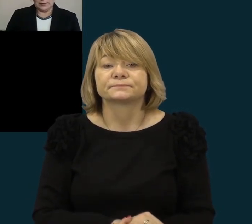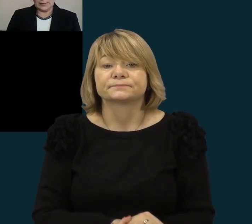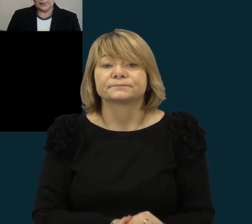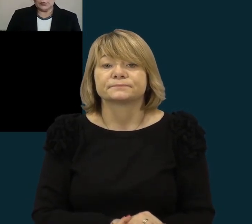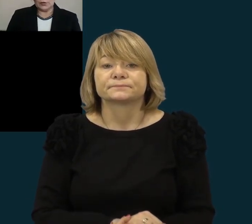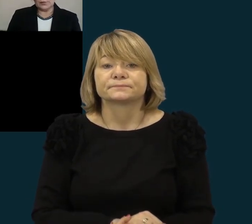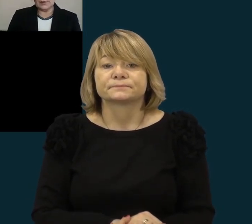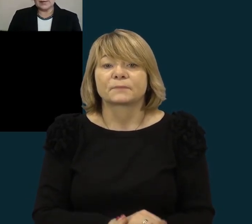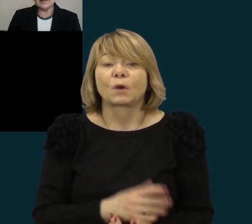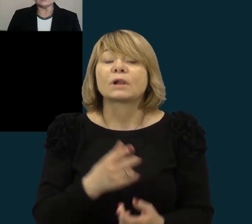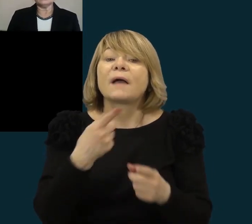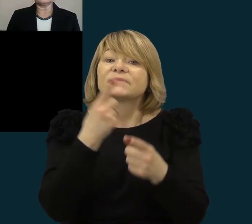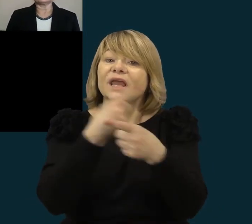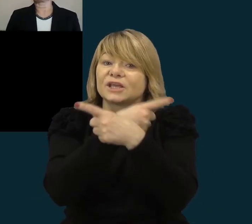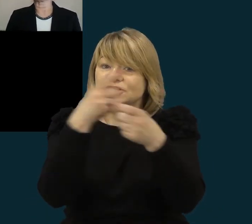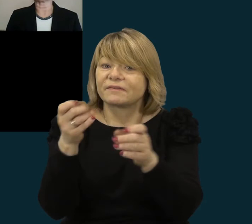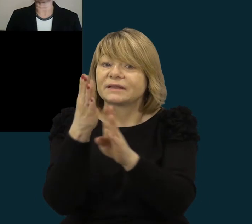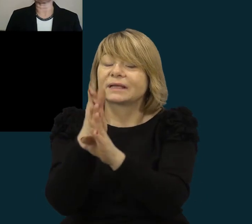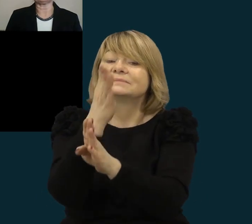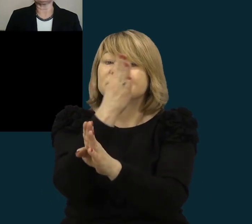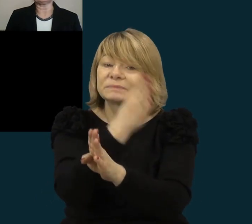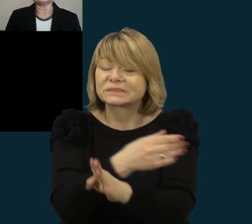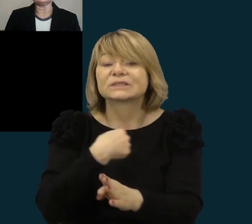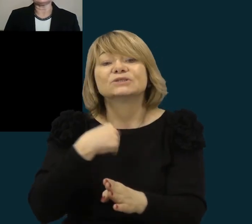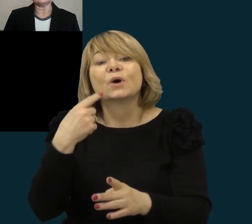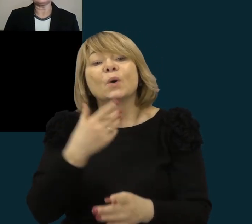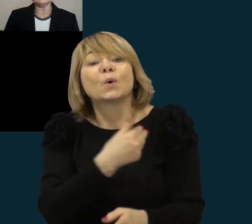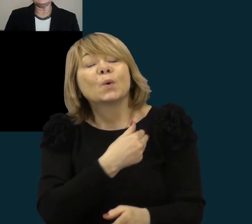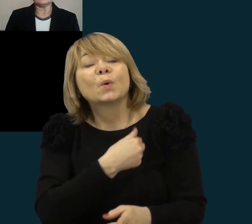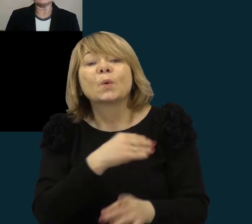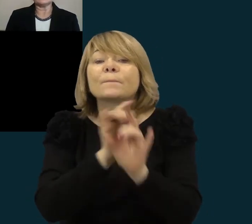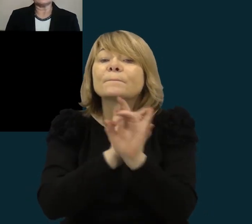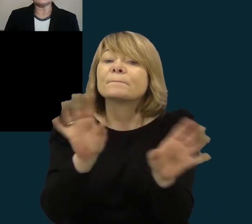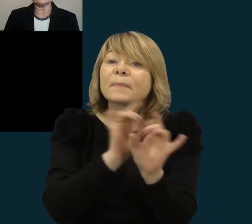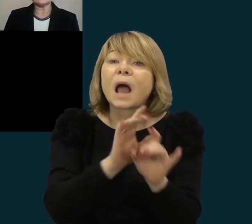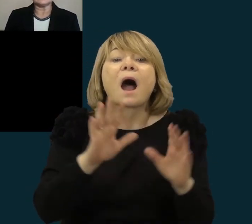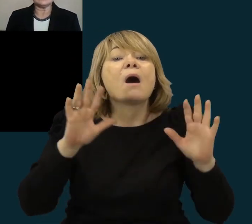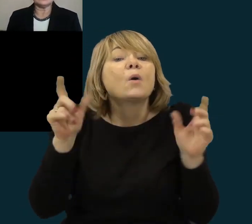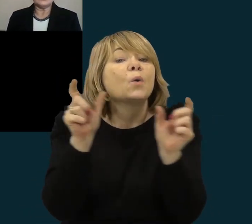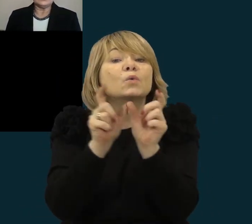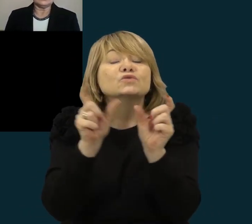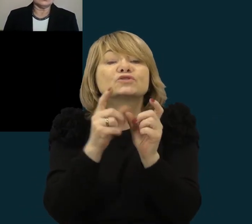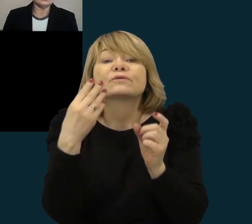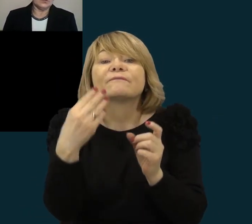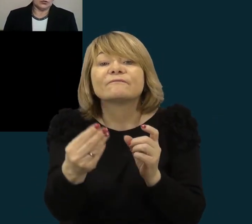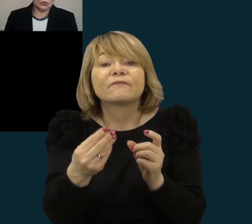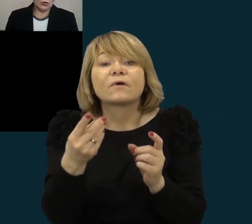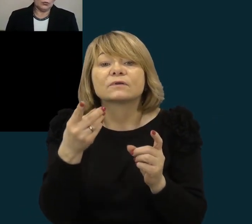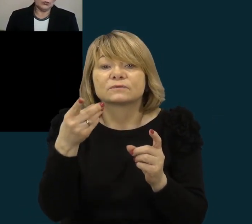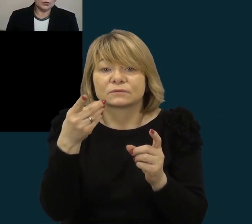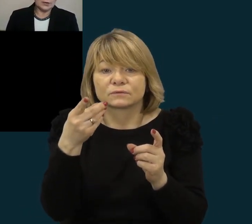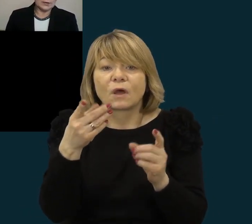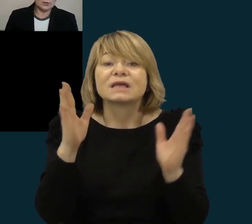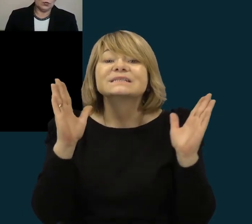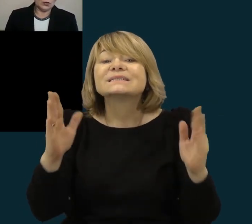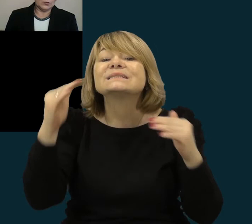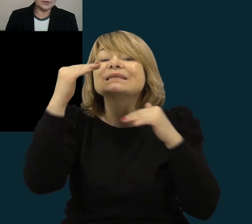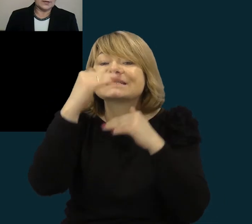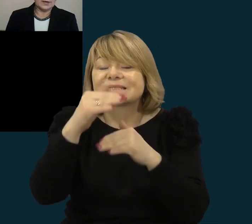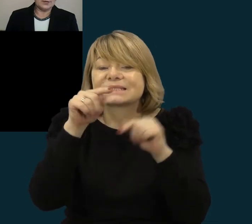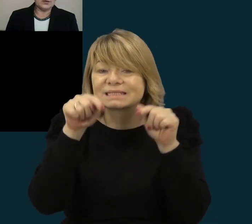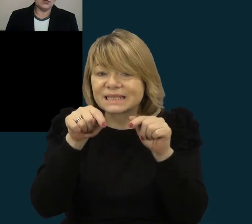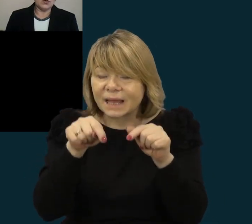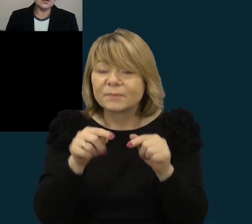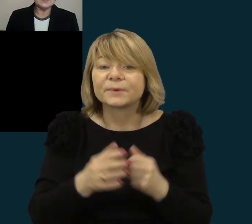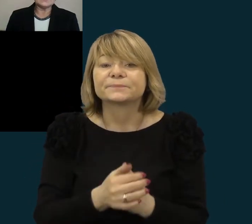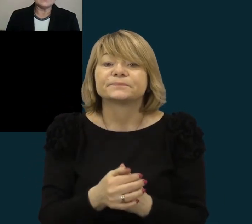sakykim, išvadas, noriu aš pasidalinti taip kaipgi tos užduotis, sakykim, toj virtuolioj mūtinės mokymos